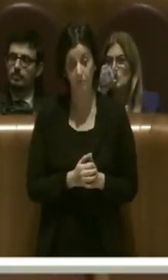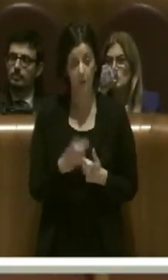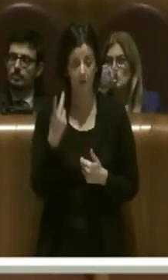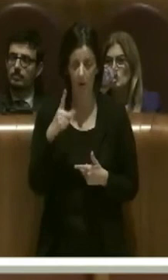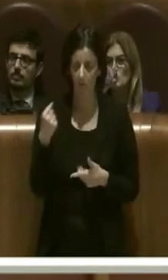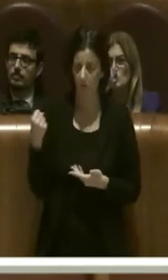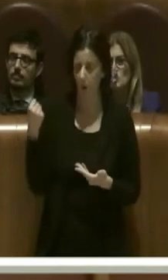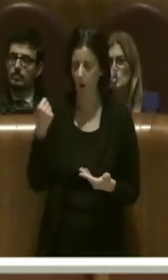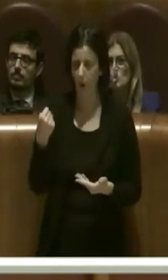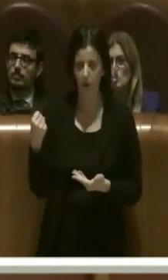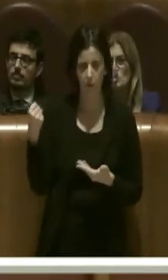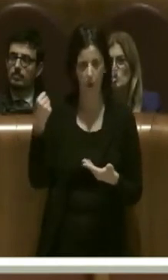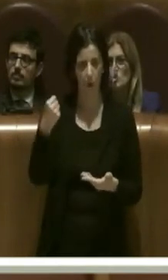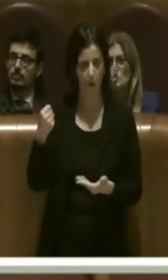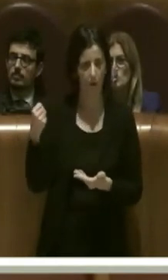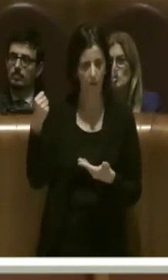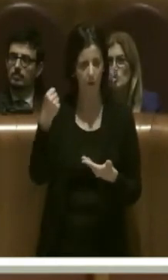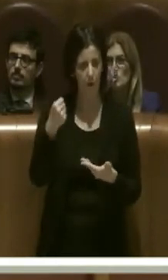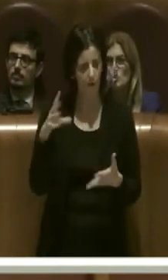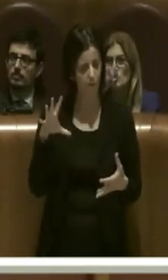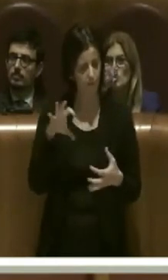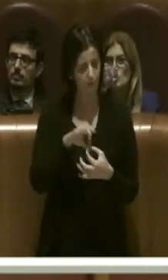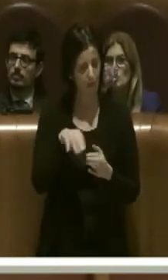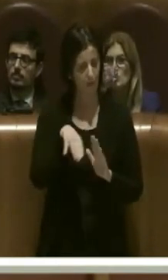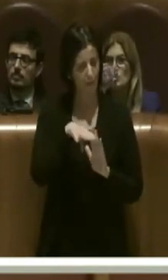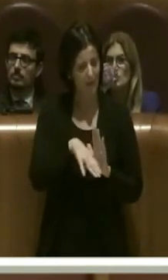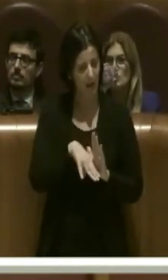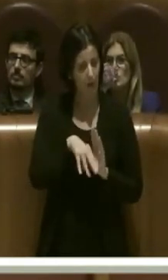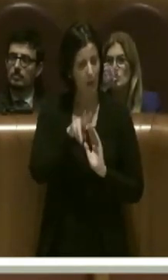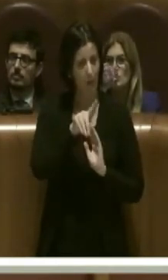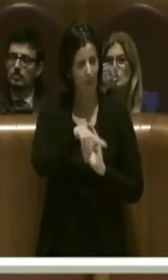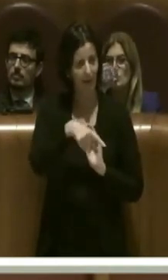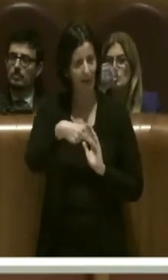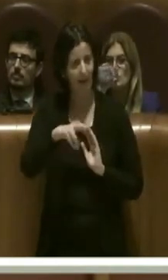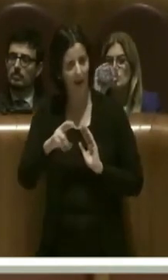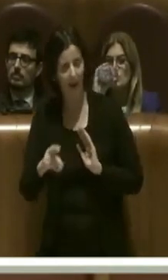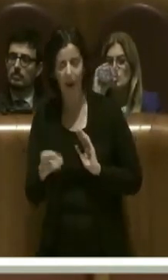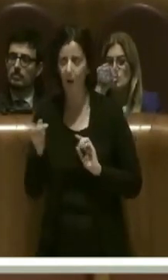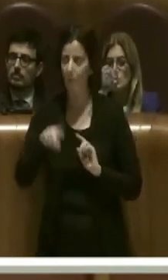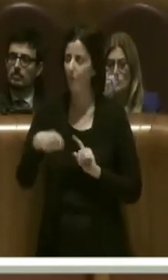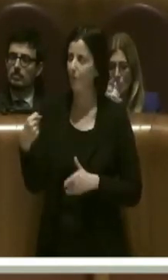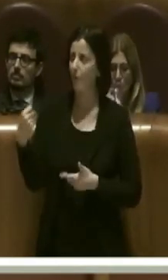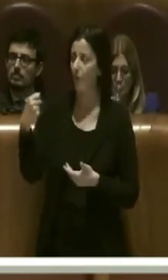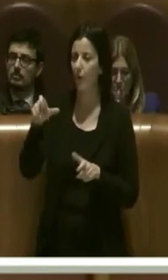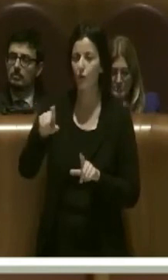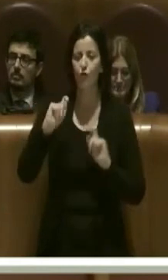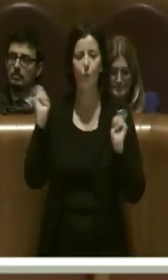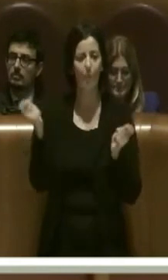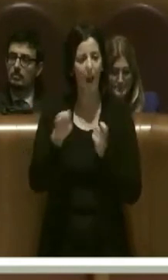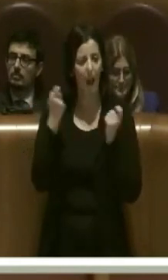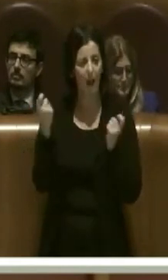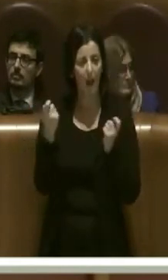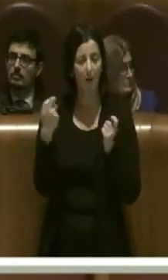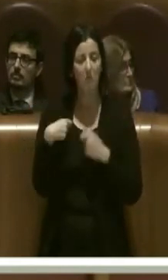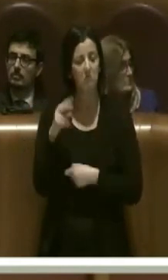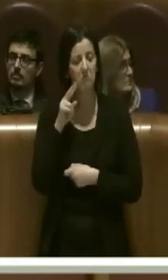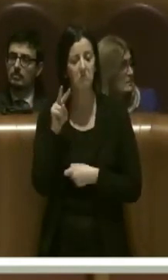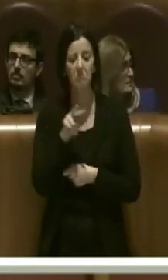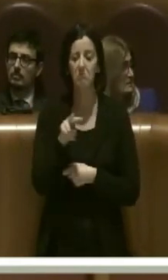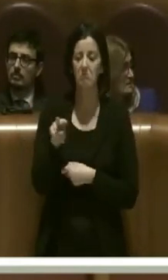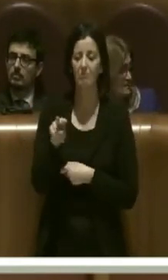fondi che sono arrivati sul piano nazionale di ripresa e resilienza, quelli del giubileo, non abbiamo visto grandi